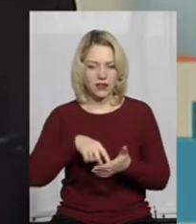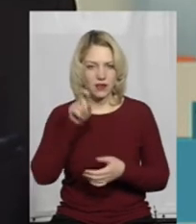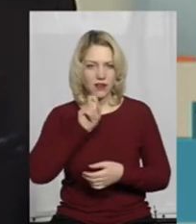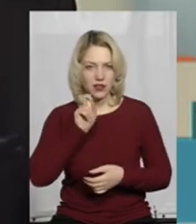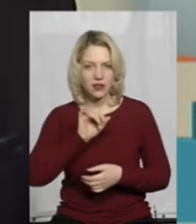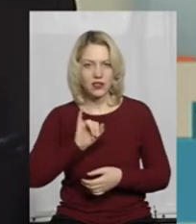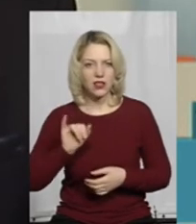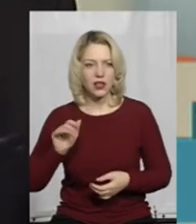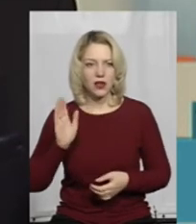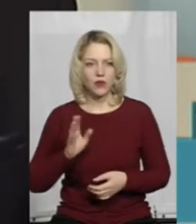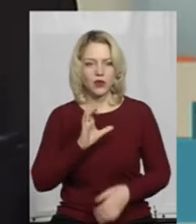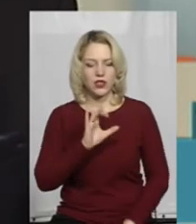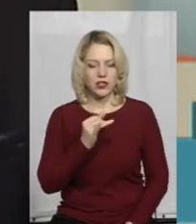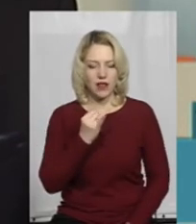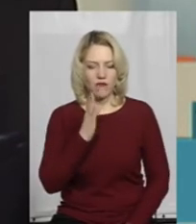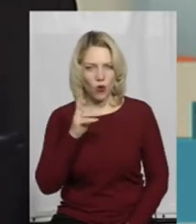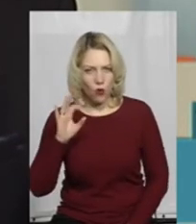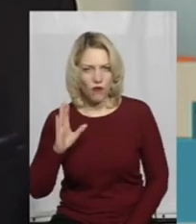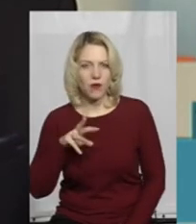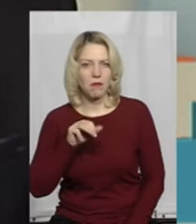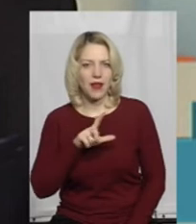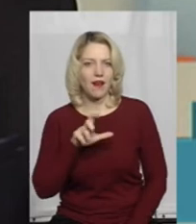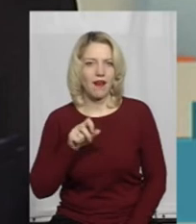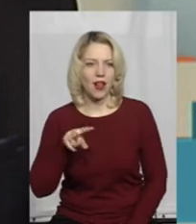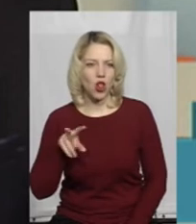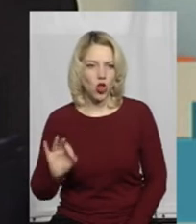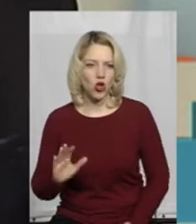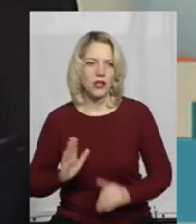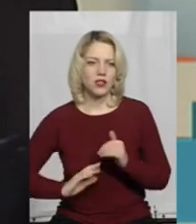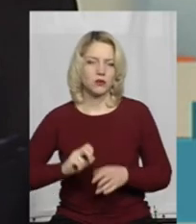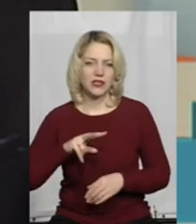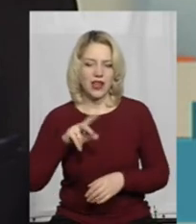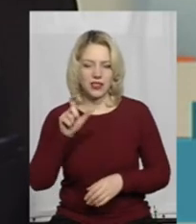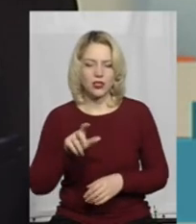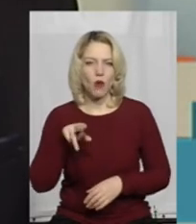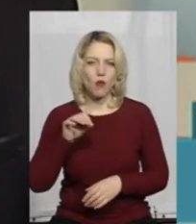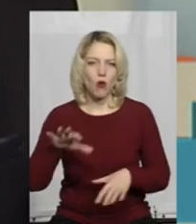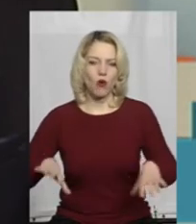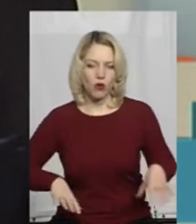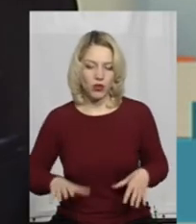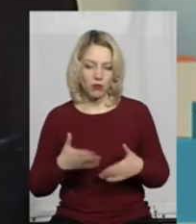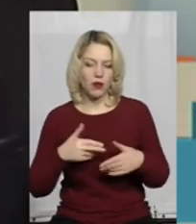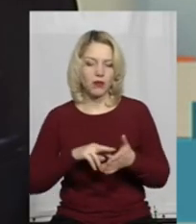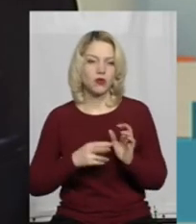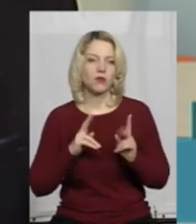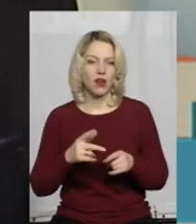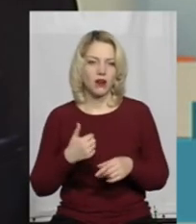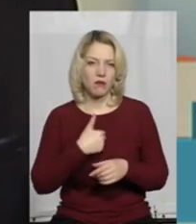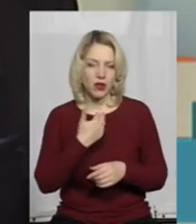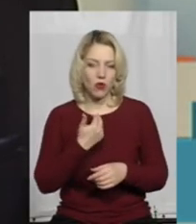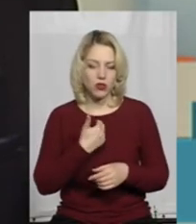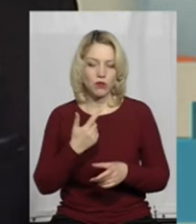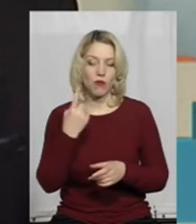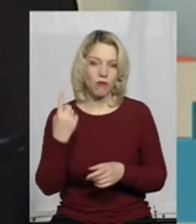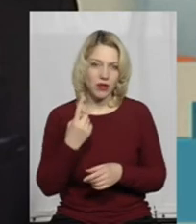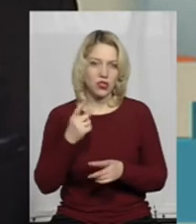поїде Савко Михайло, спеціаліст по коням. Ми плануємо як? Ми першим ділом хочемо